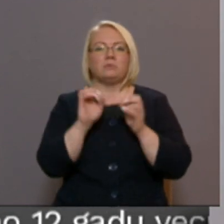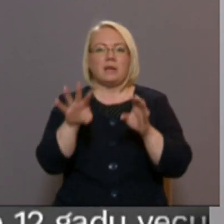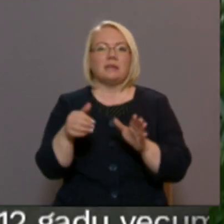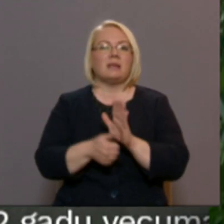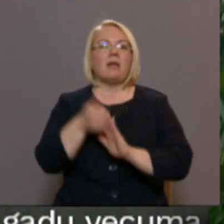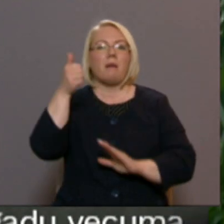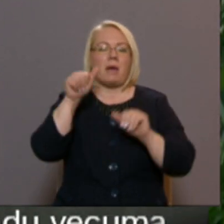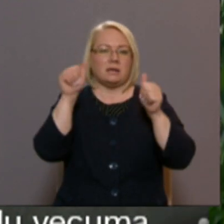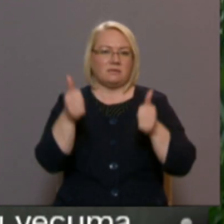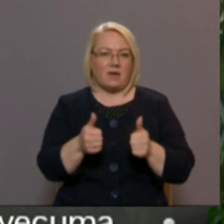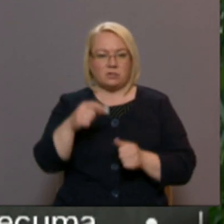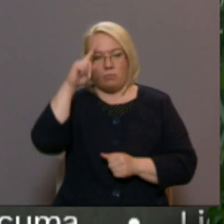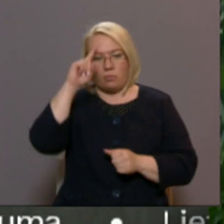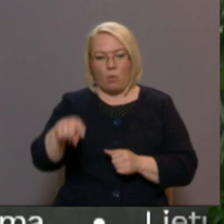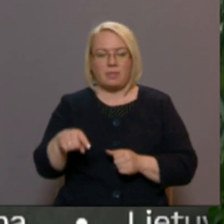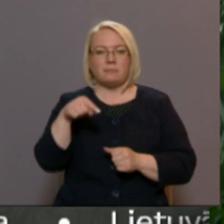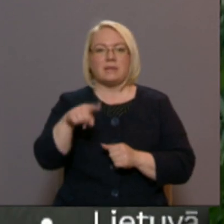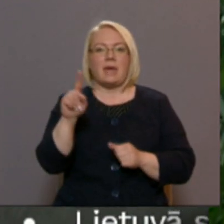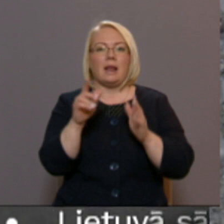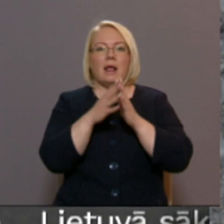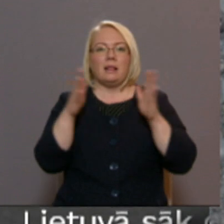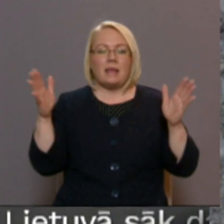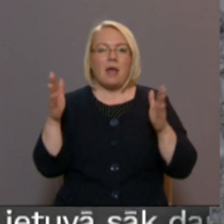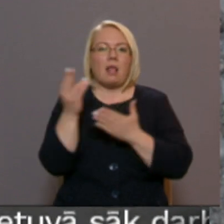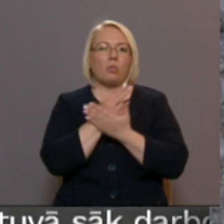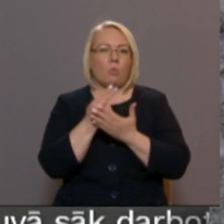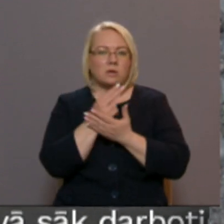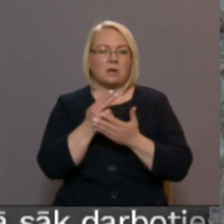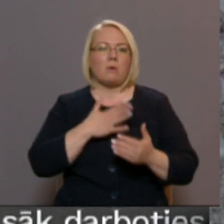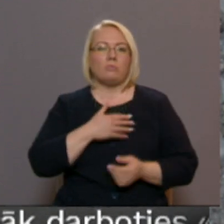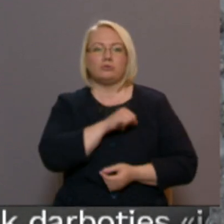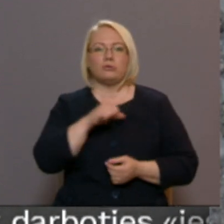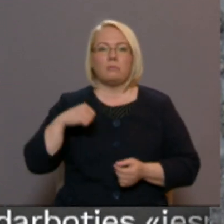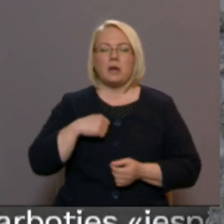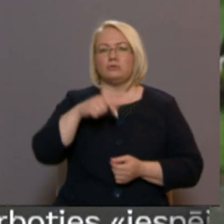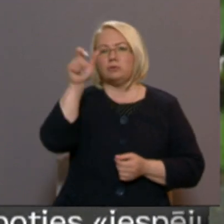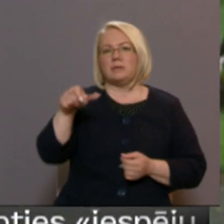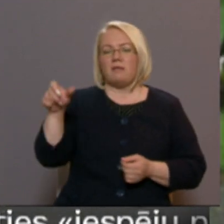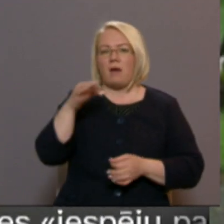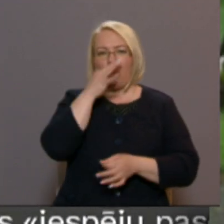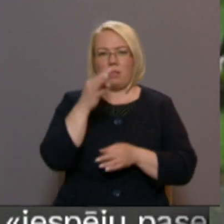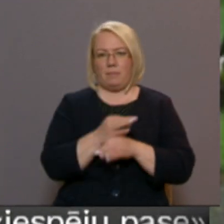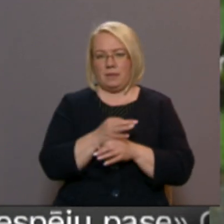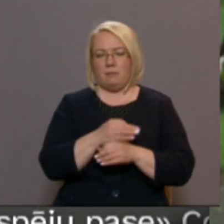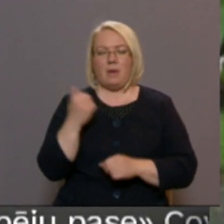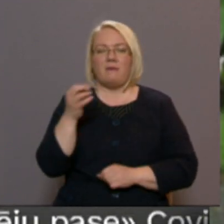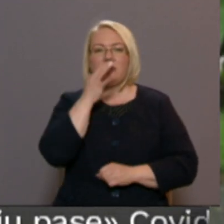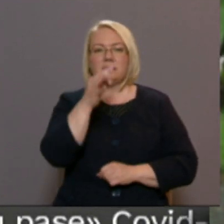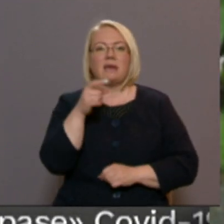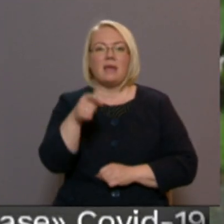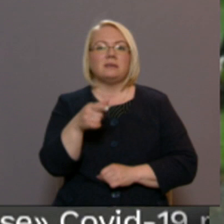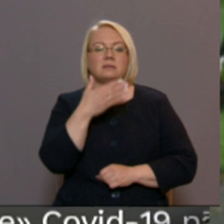labākais veids. Līdz ar to, protams, te ir liela nozīme arī mūsu pašu kā cilvēku atbildībai. Vienkārši tas nav